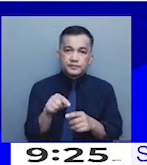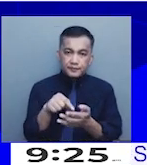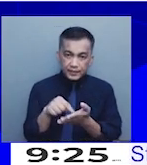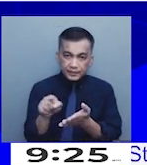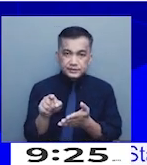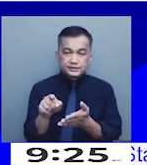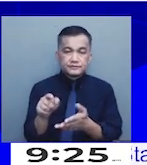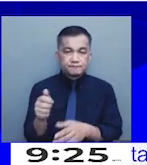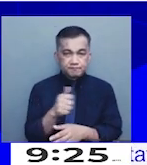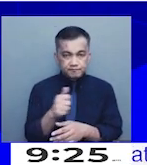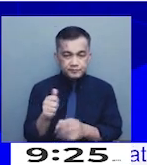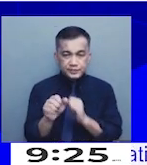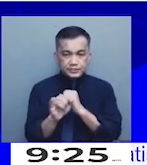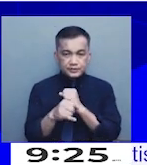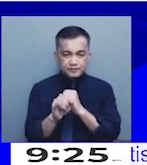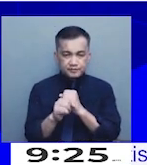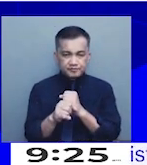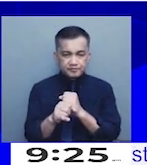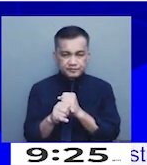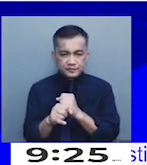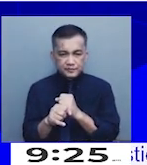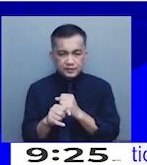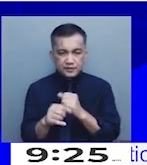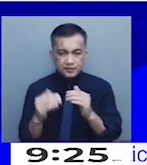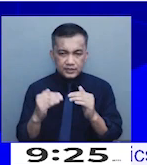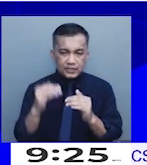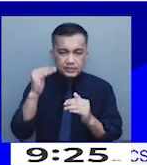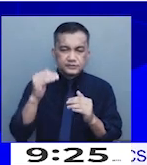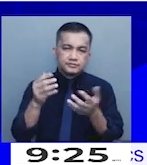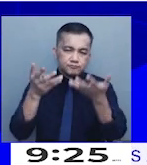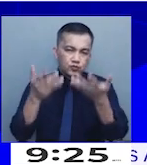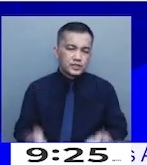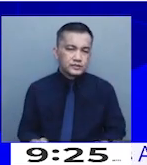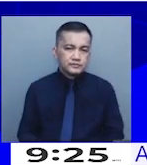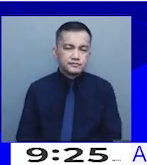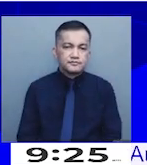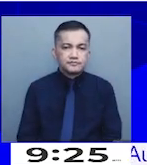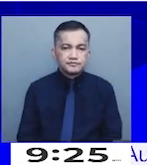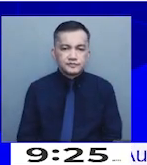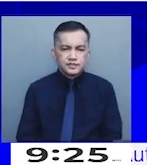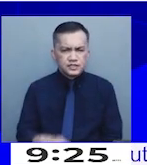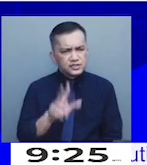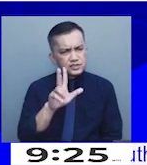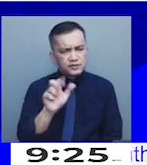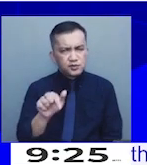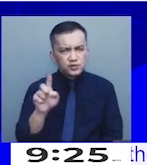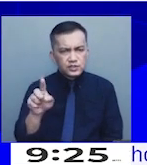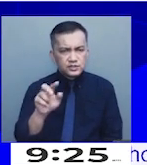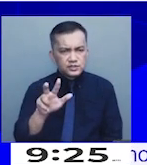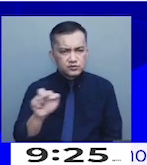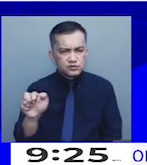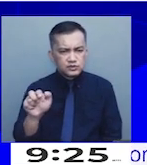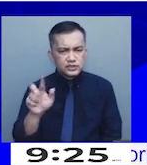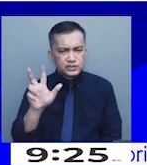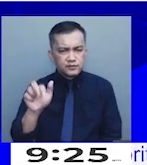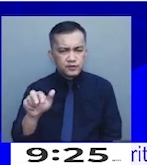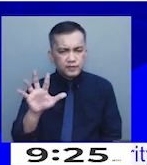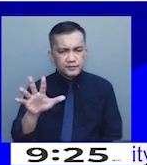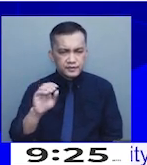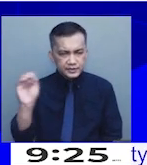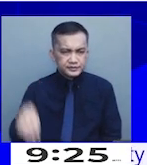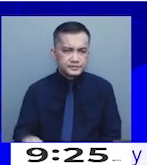jeep. Medyo mataas yung weight noon, about 3.5%. So, yun yung direct effect niya. Then, of course,